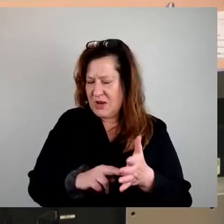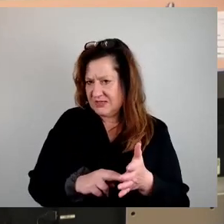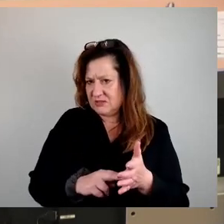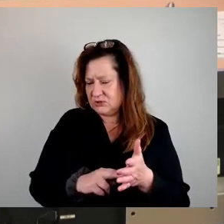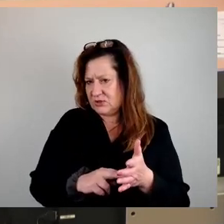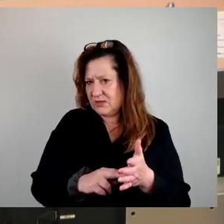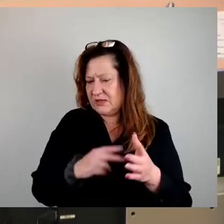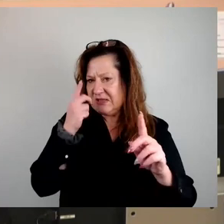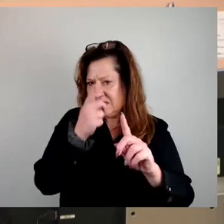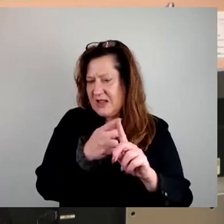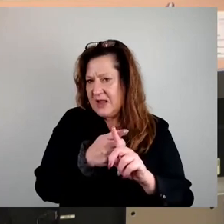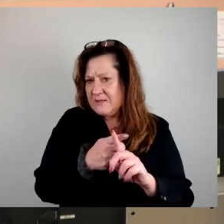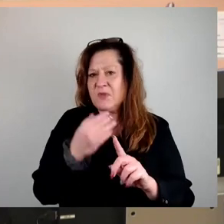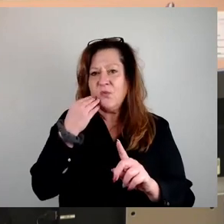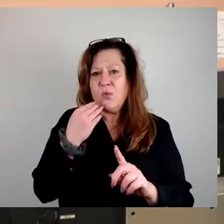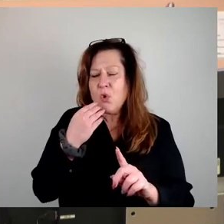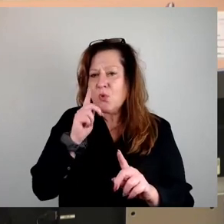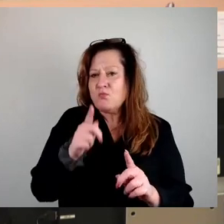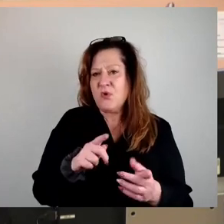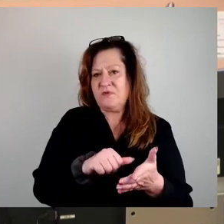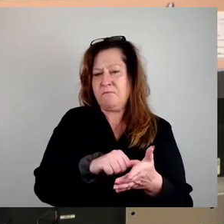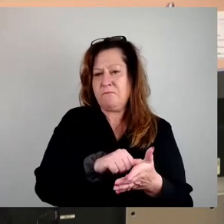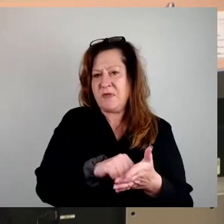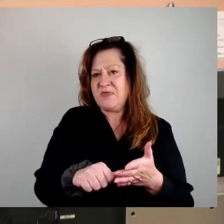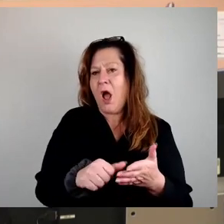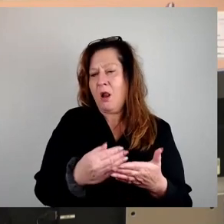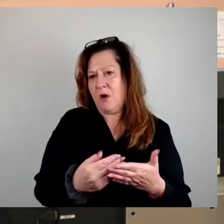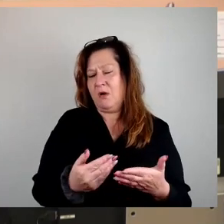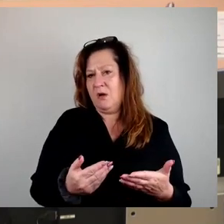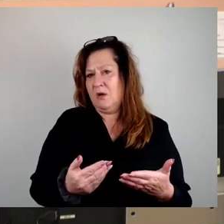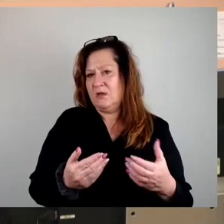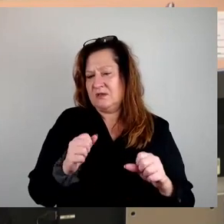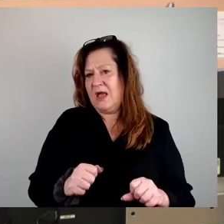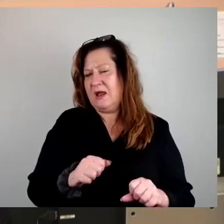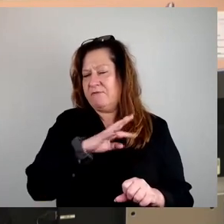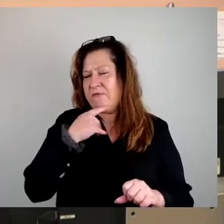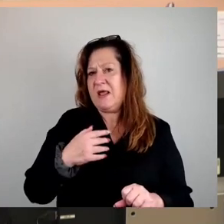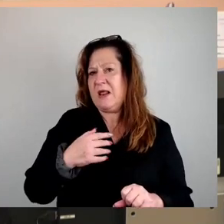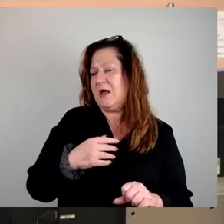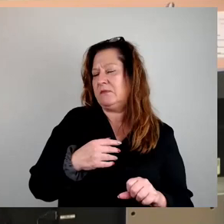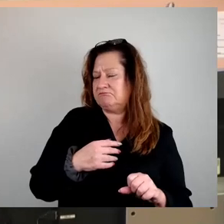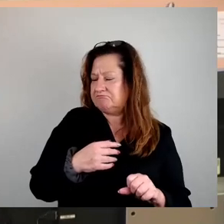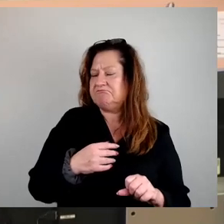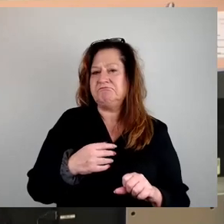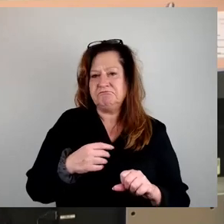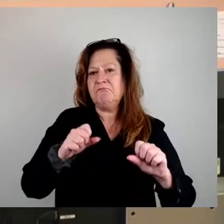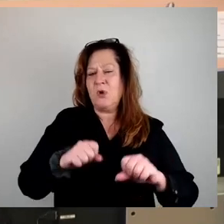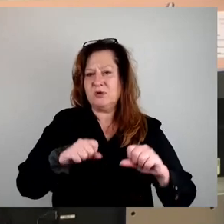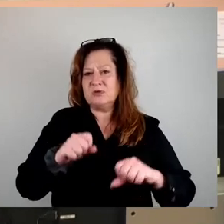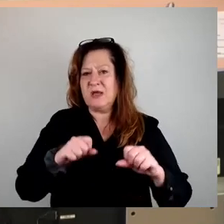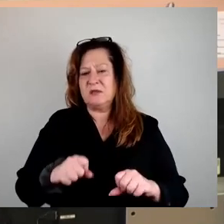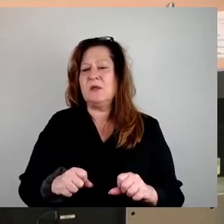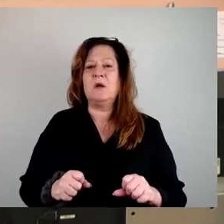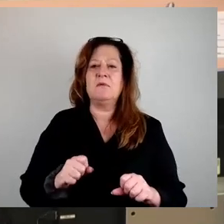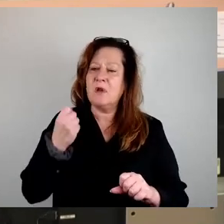in der Summe leider fehlt. Wir stellen für viele, viele Sachen viele Millionen Euro ein und sicherlich auch ein paar Millionen